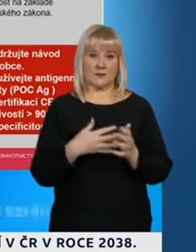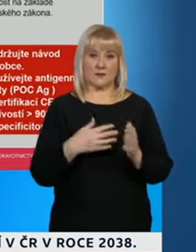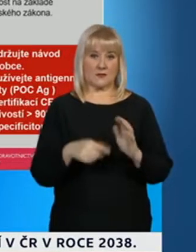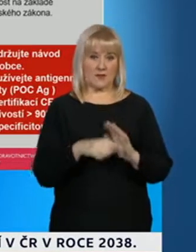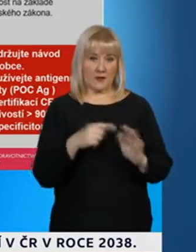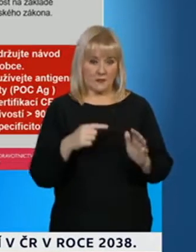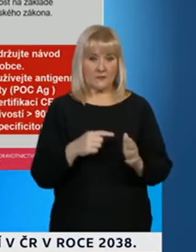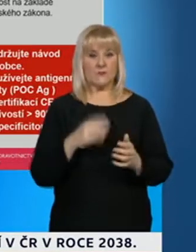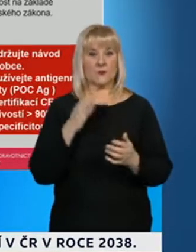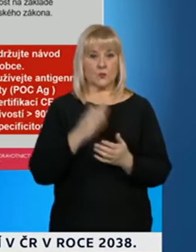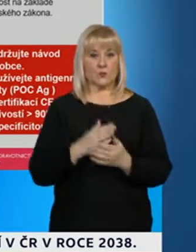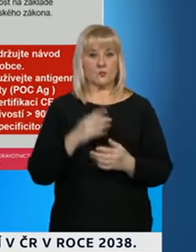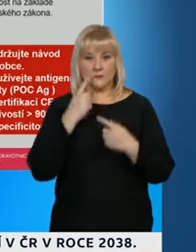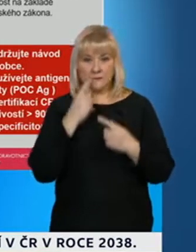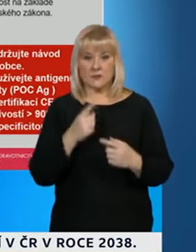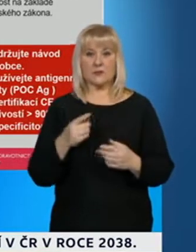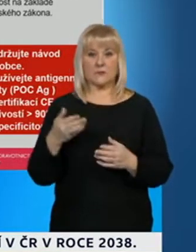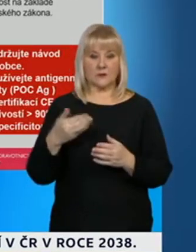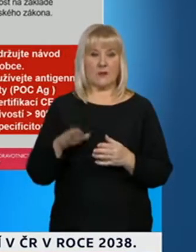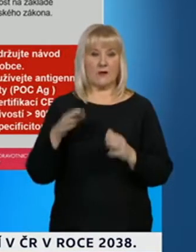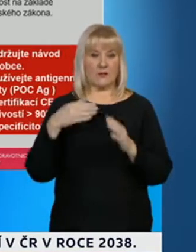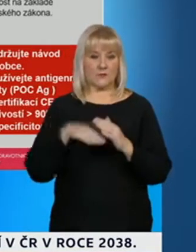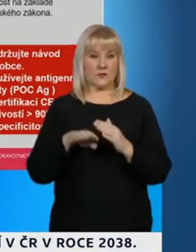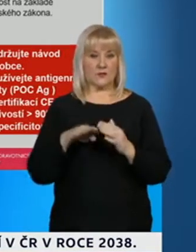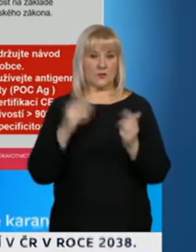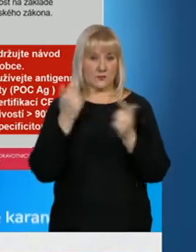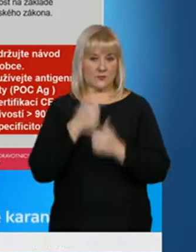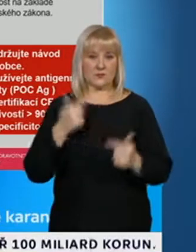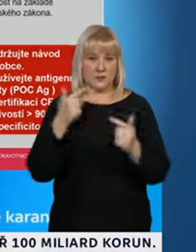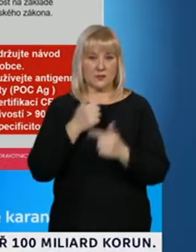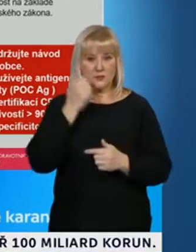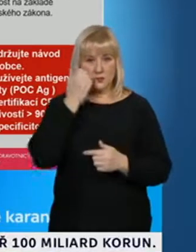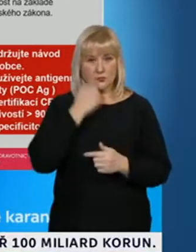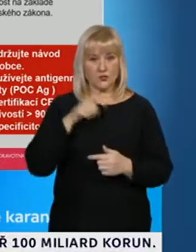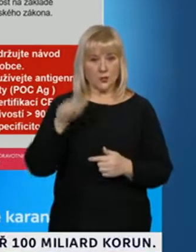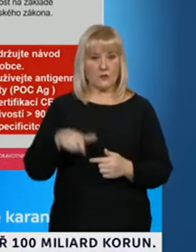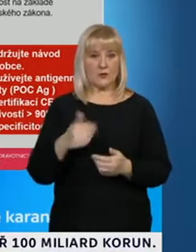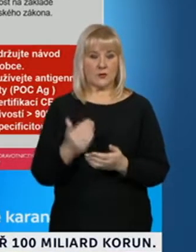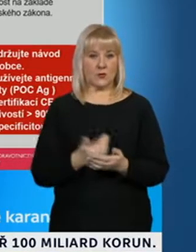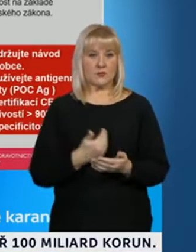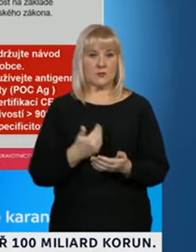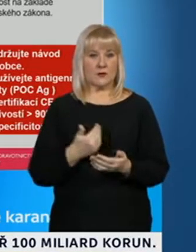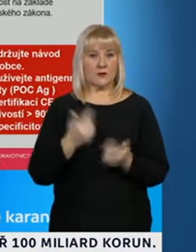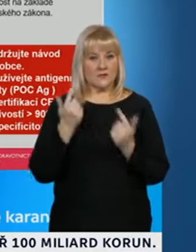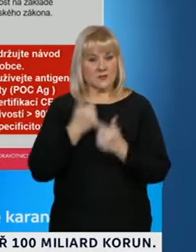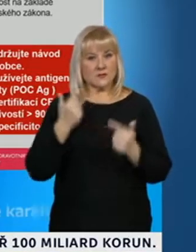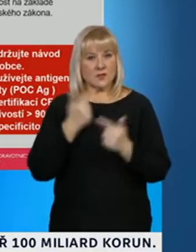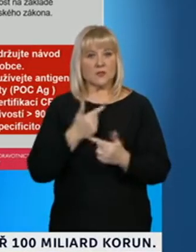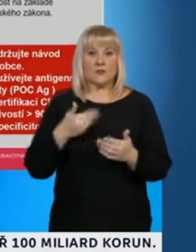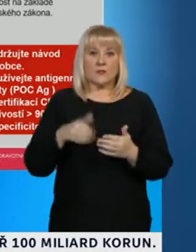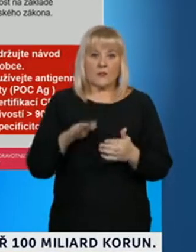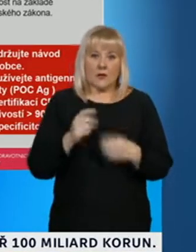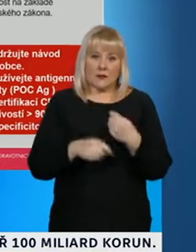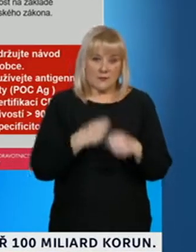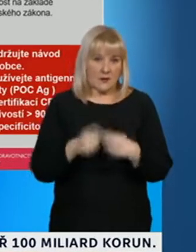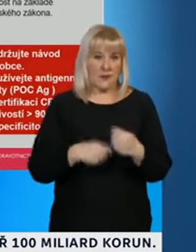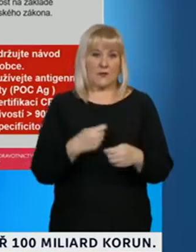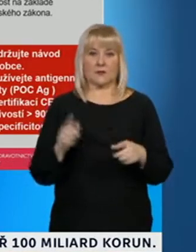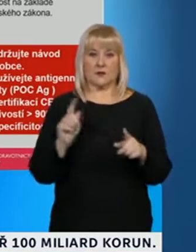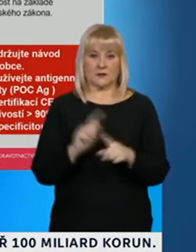tak, jak uvidíte dál, výsledek tážném videu dostane daný občan poučení, jak se má chovat a